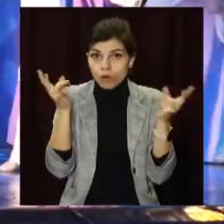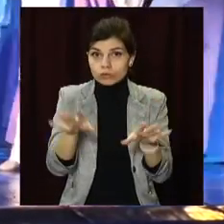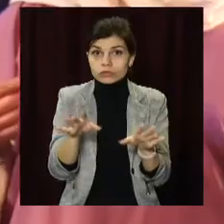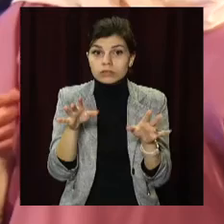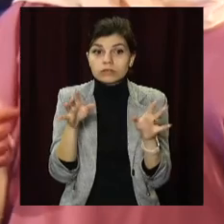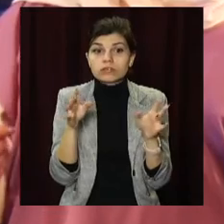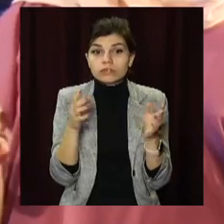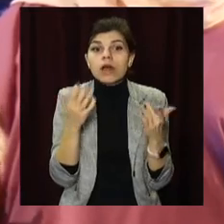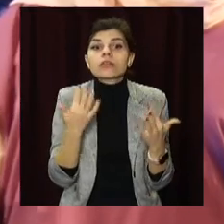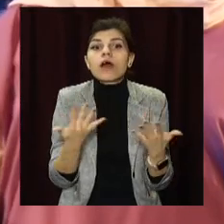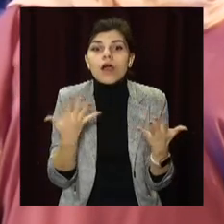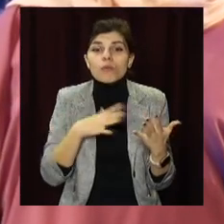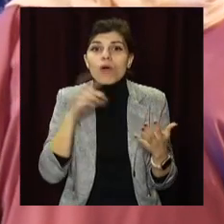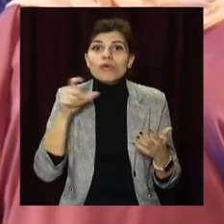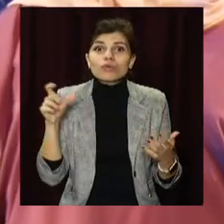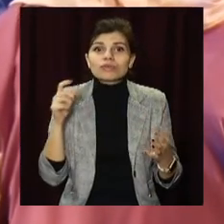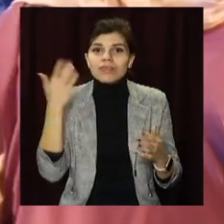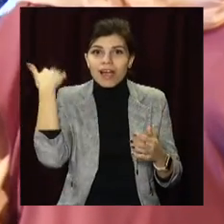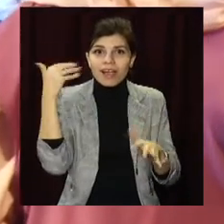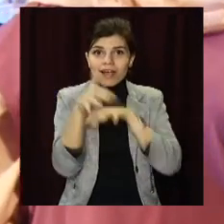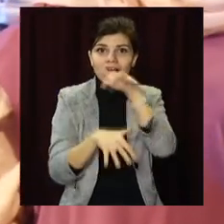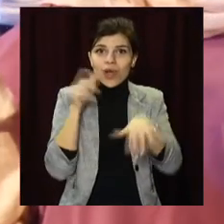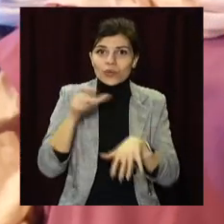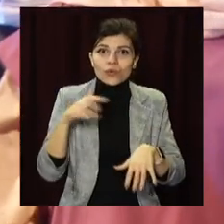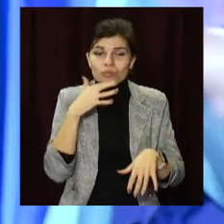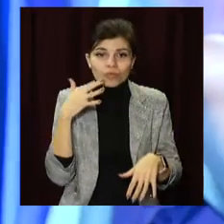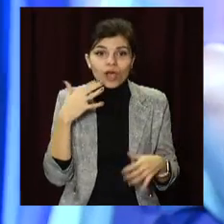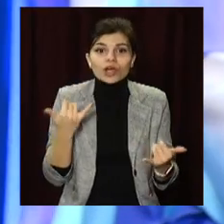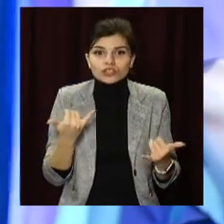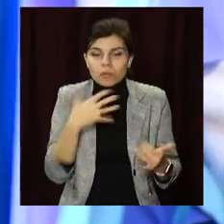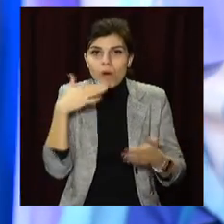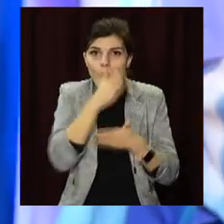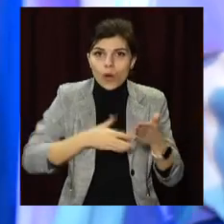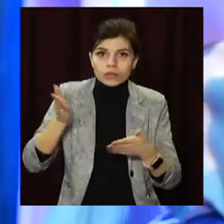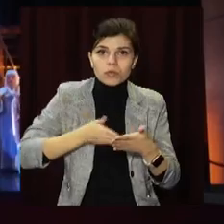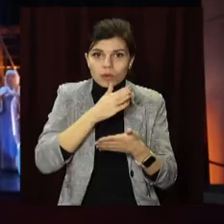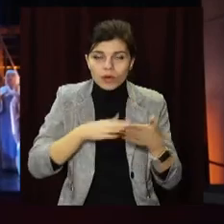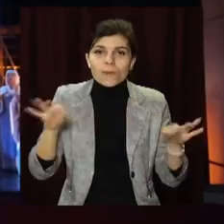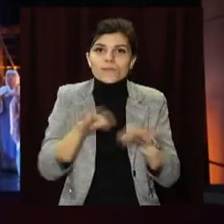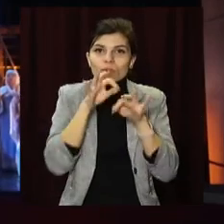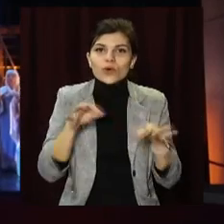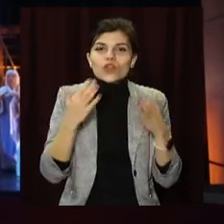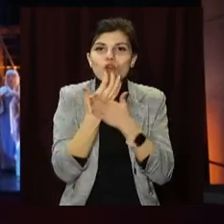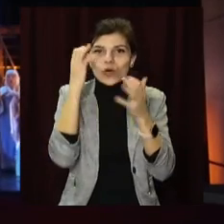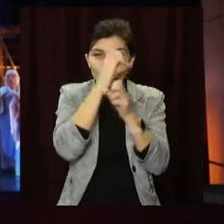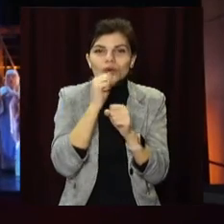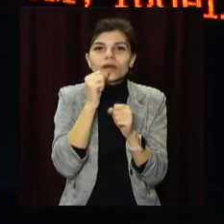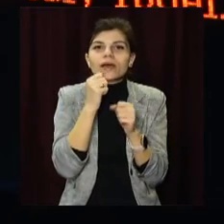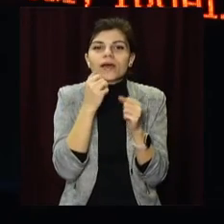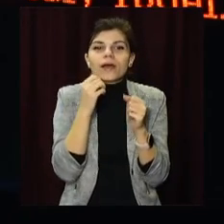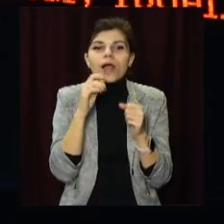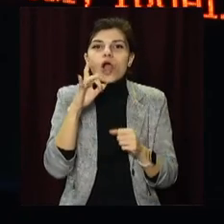відвідувачів. Тож, під вирок скасовано потрапили мелодії Різдвяної ночі, ніч перед Різдвом, Ромео і Джульєта та любовний напій.